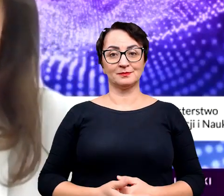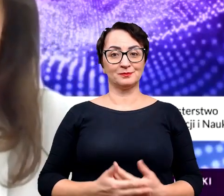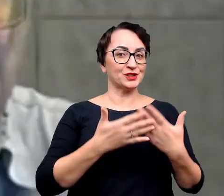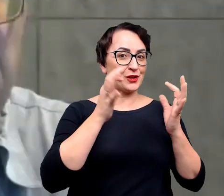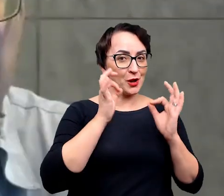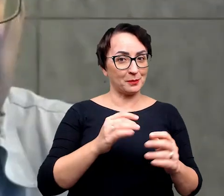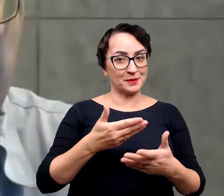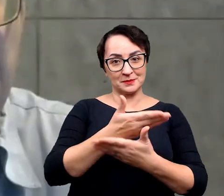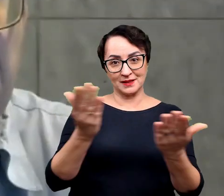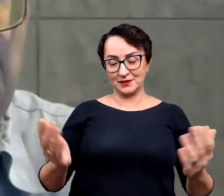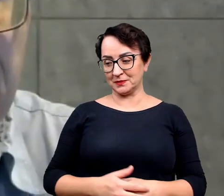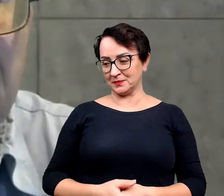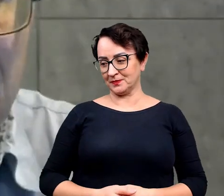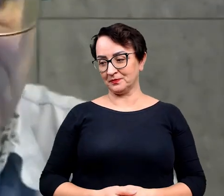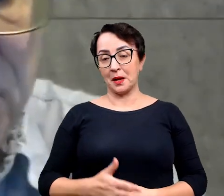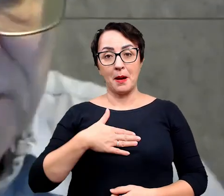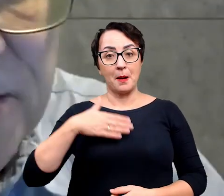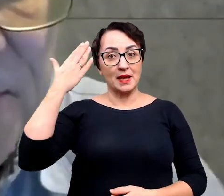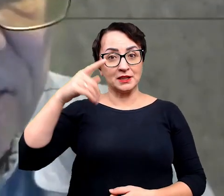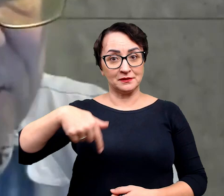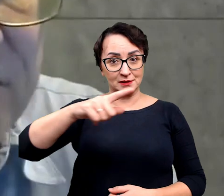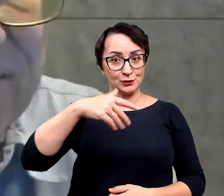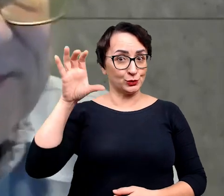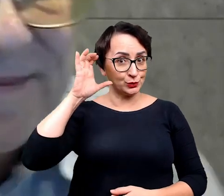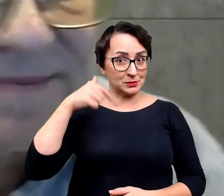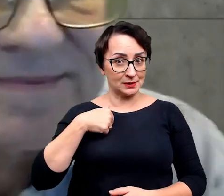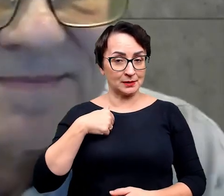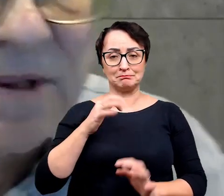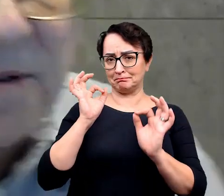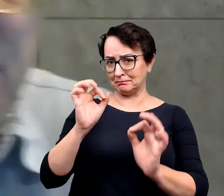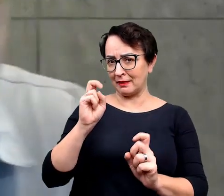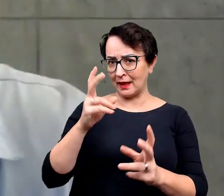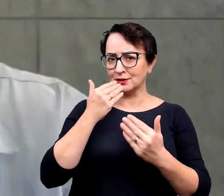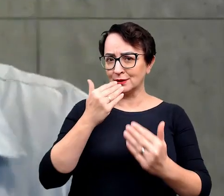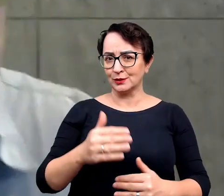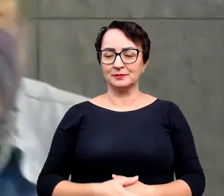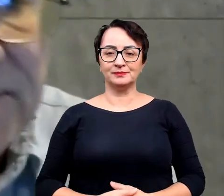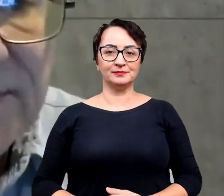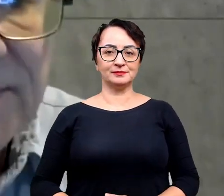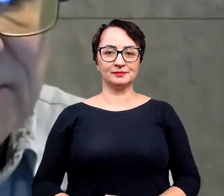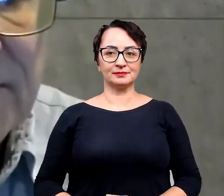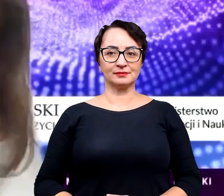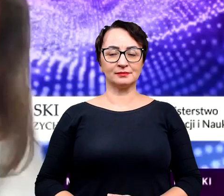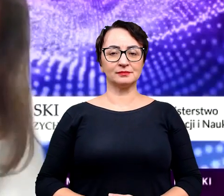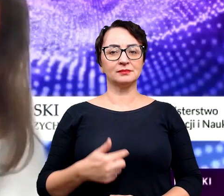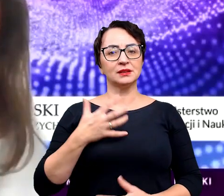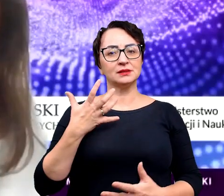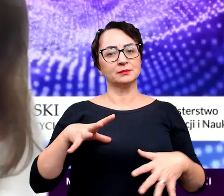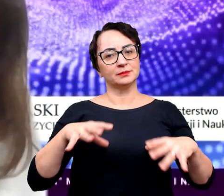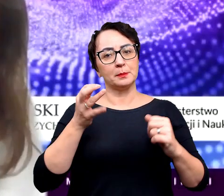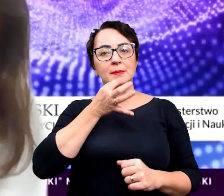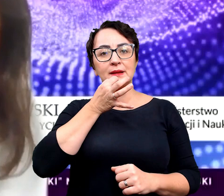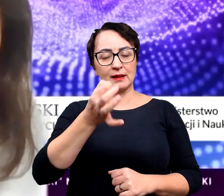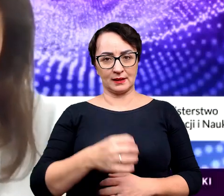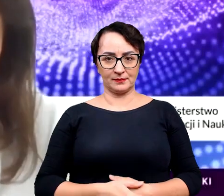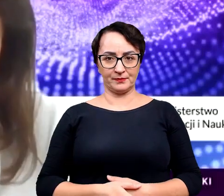Dzień Państwu. Mam nadzieję, że mnie słychać. Słychać Cię dobrze, jak najbardziej. Ja zaczęłabym od